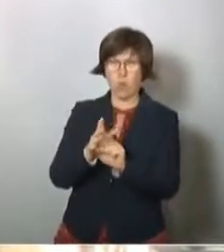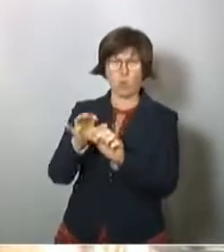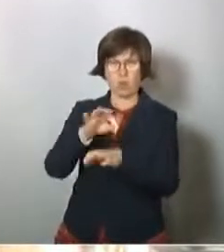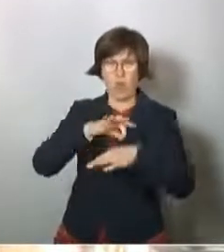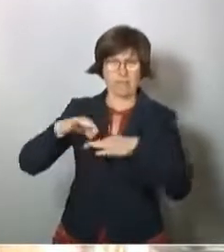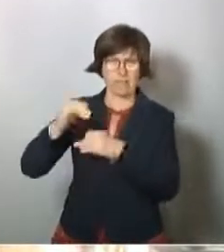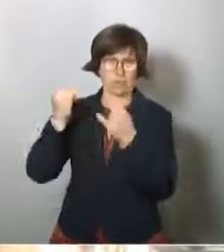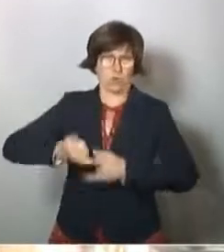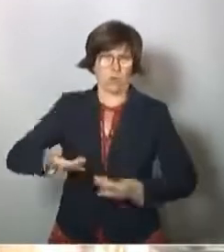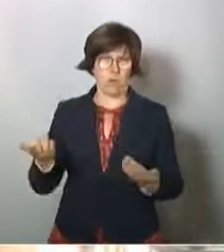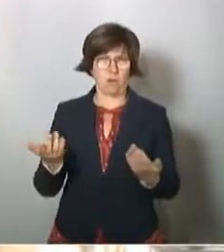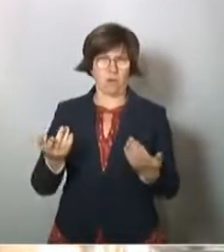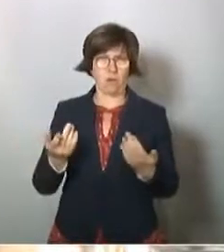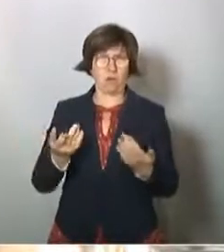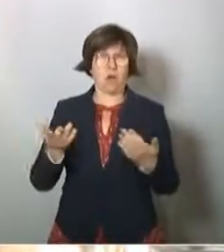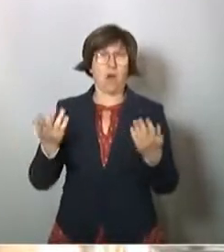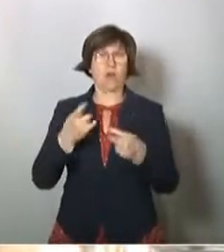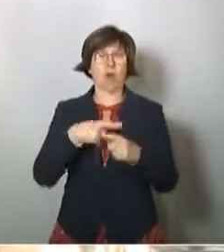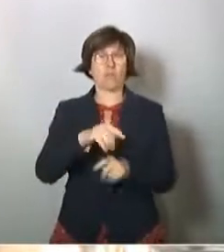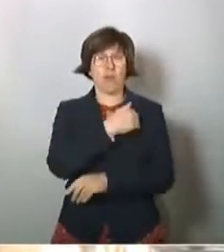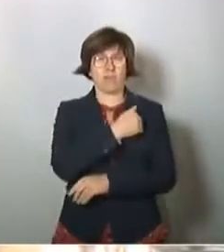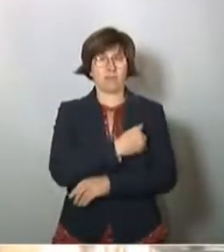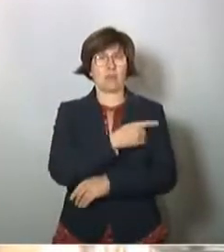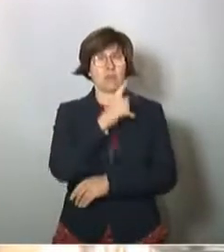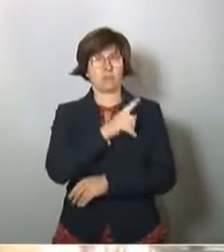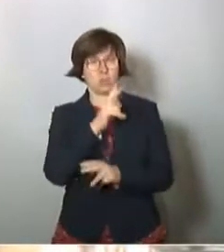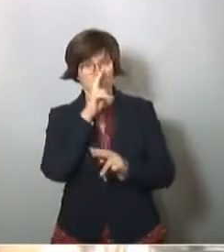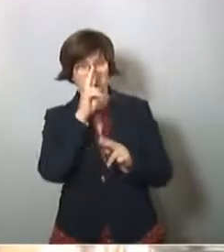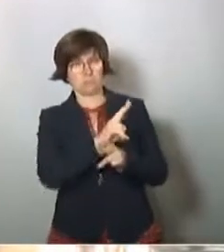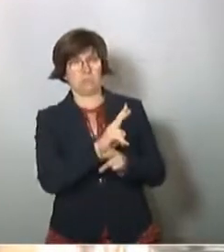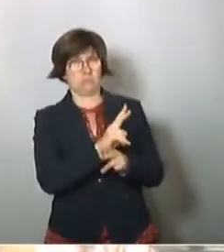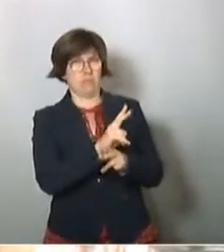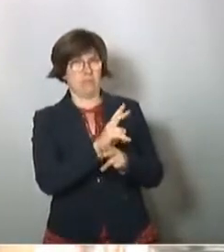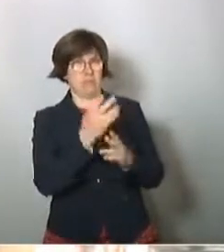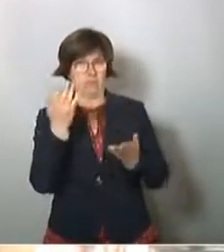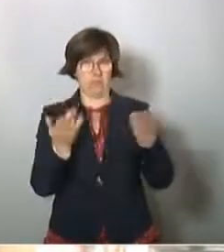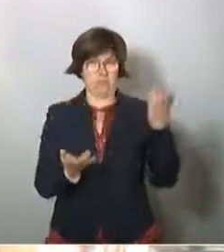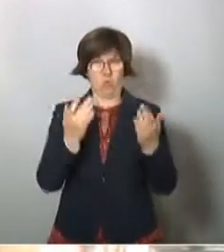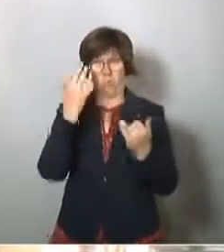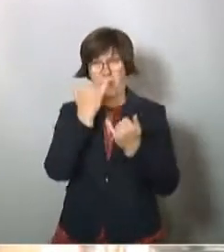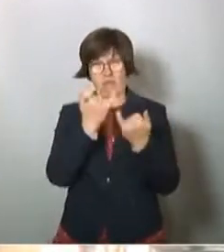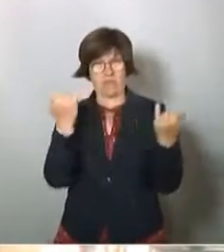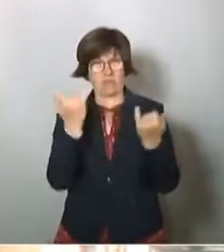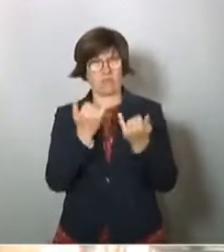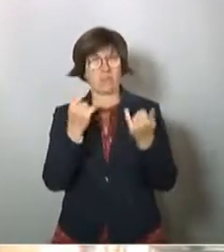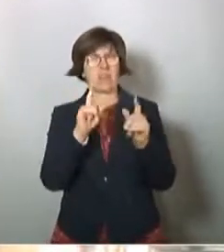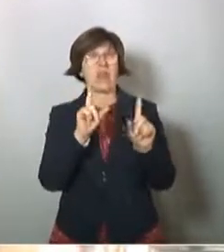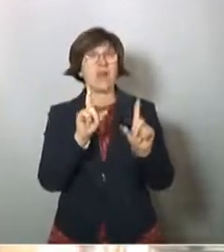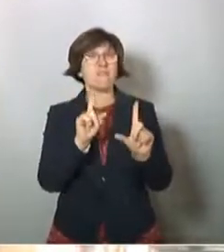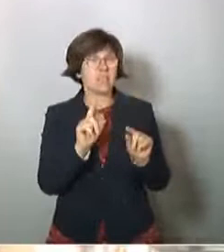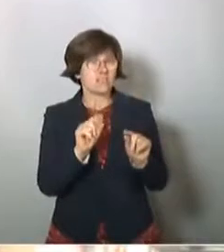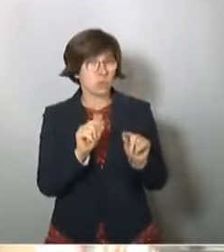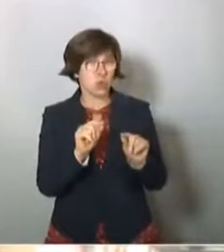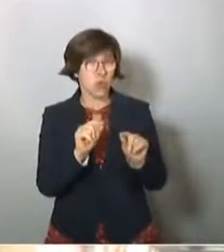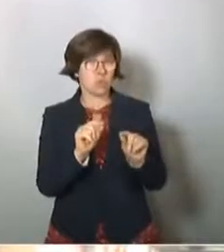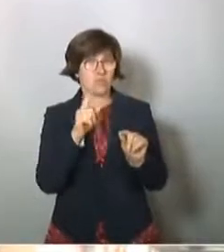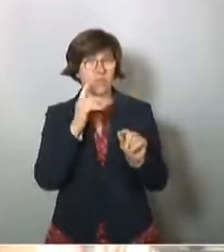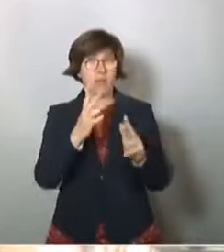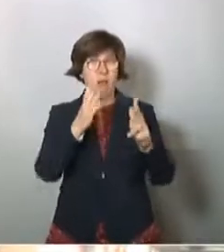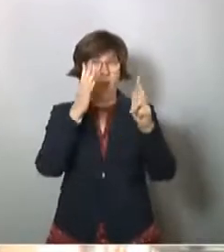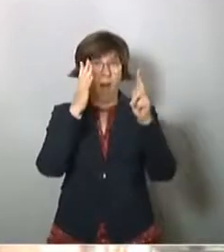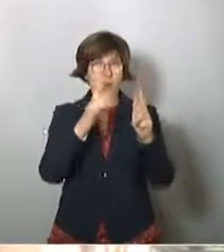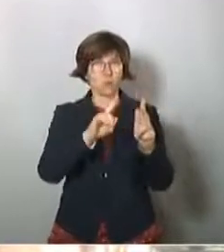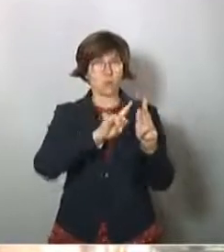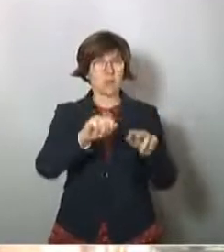-Infektion, aber das muss natürlich auch abgewogen werden. Was bedeutet es, wenn 800